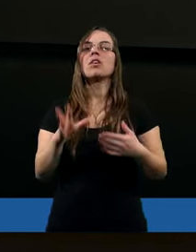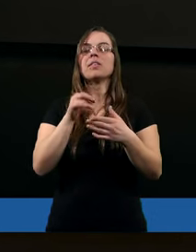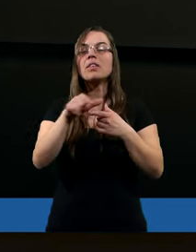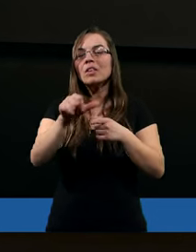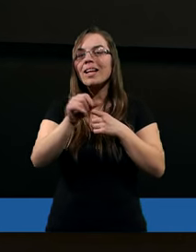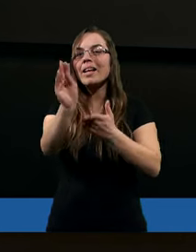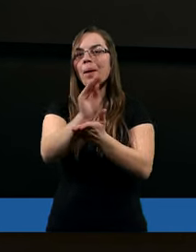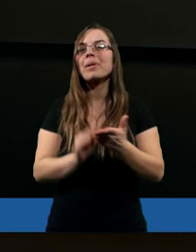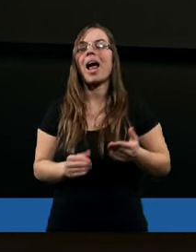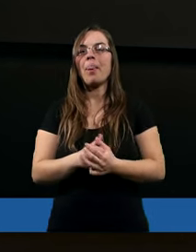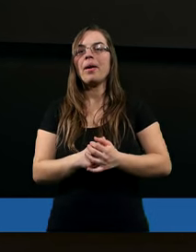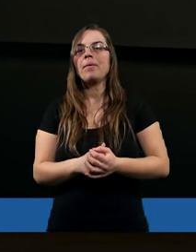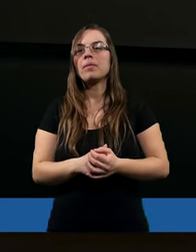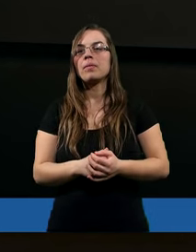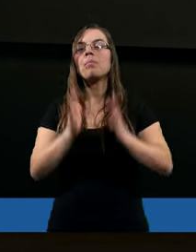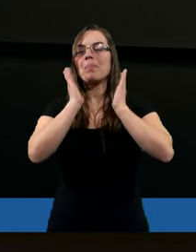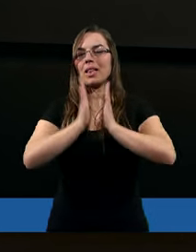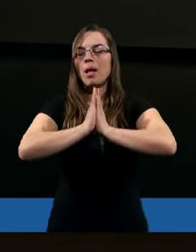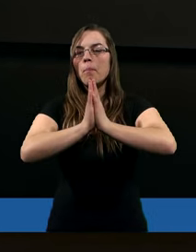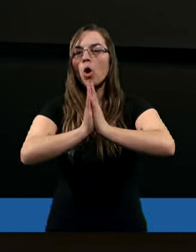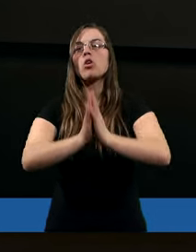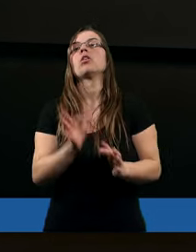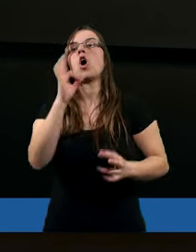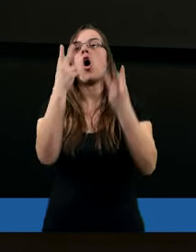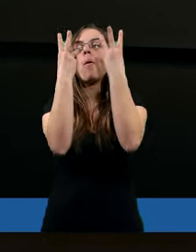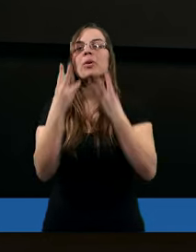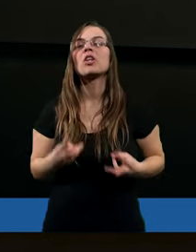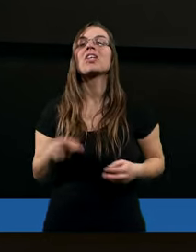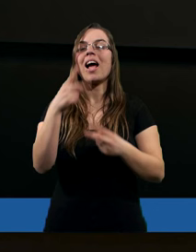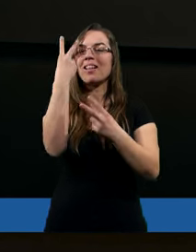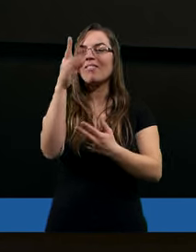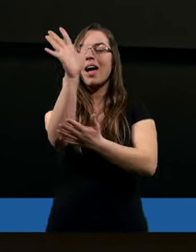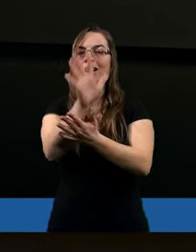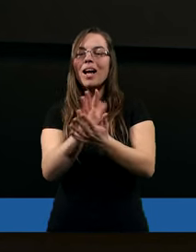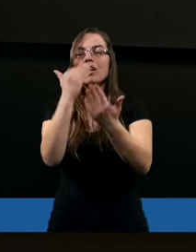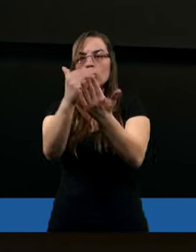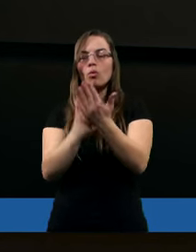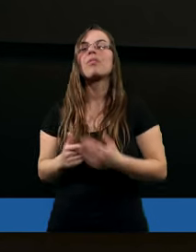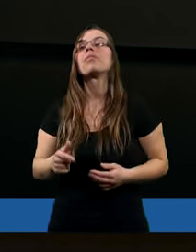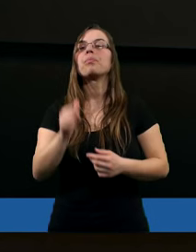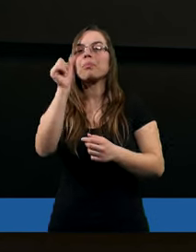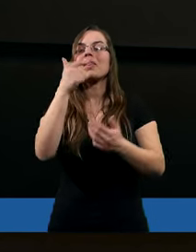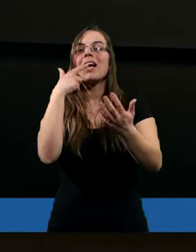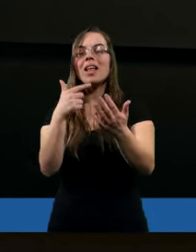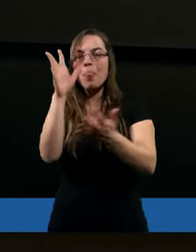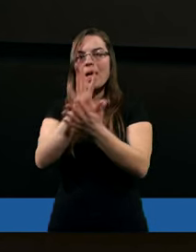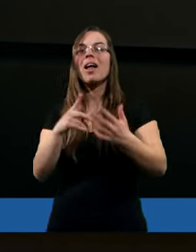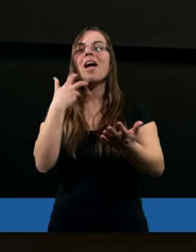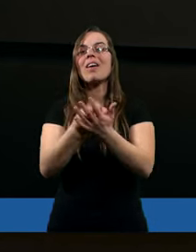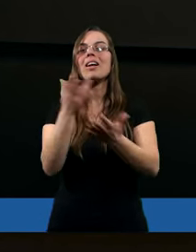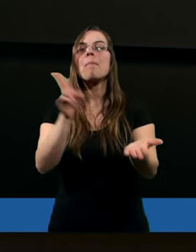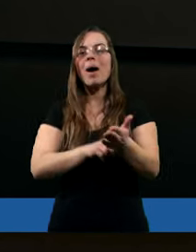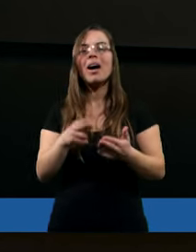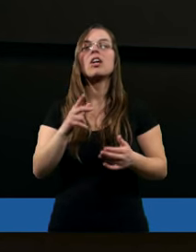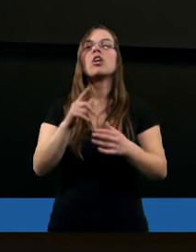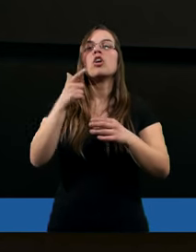przeciwko Duchowi Świętemu. I będę prosił o przeczytanie dwóch tekstów. Pierwszy tekst z Ewangelii Marka